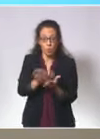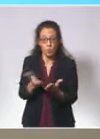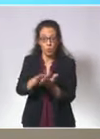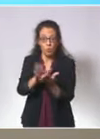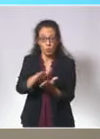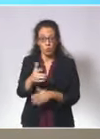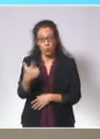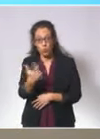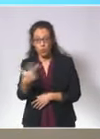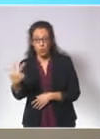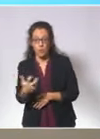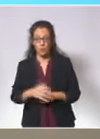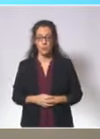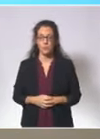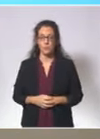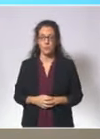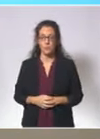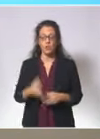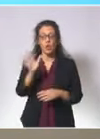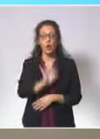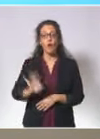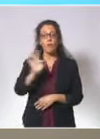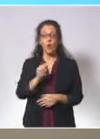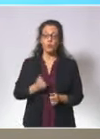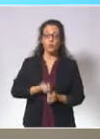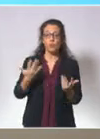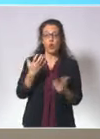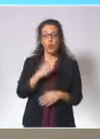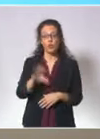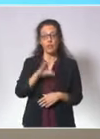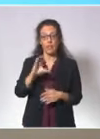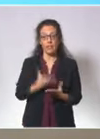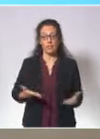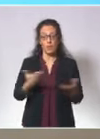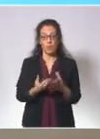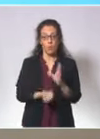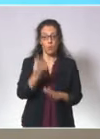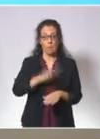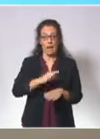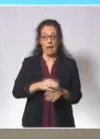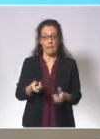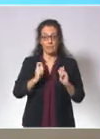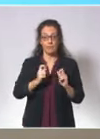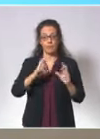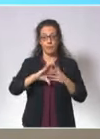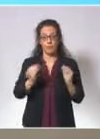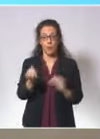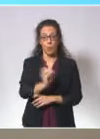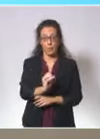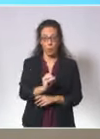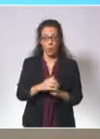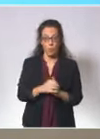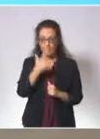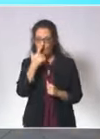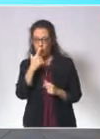Si nous recensons déjà en France plusieurs centaines de cas, nous pensons que ce variant va se diffuser